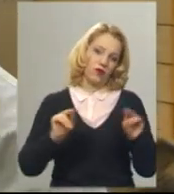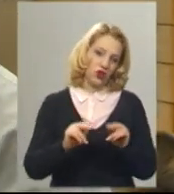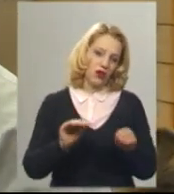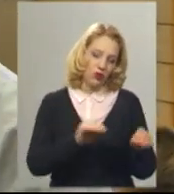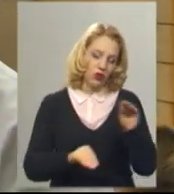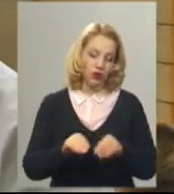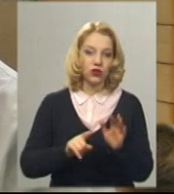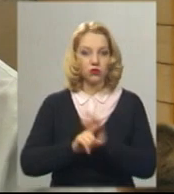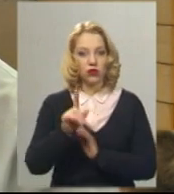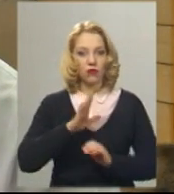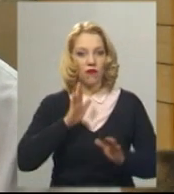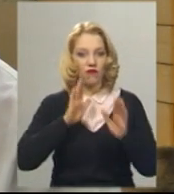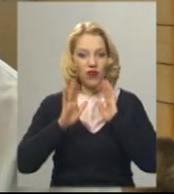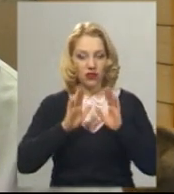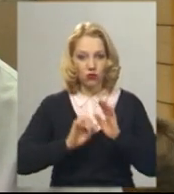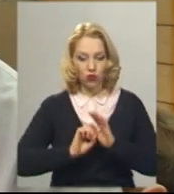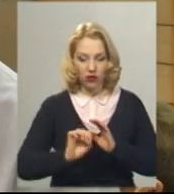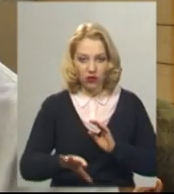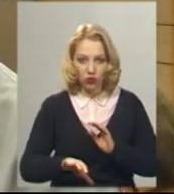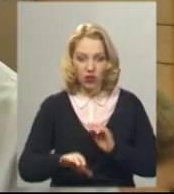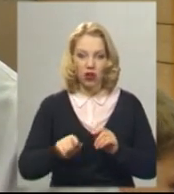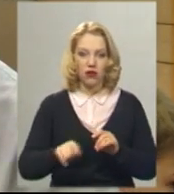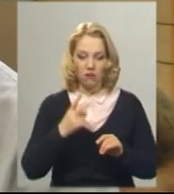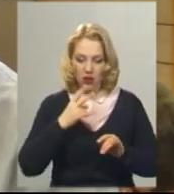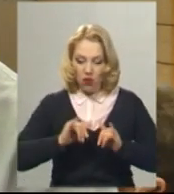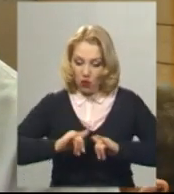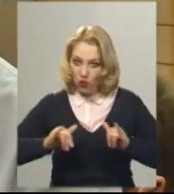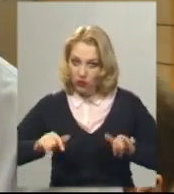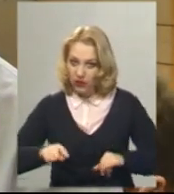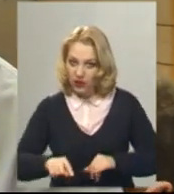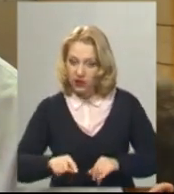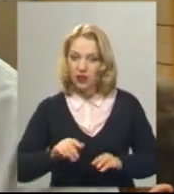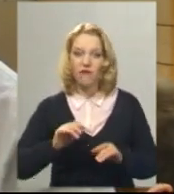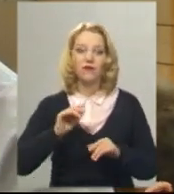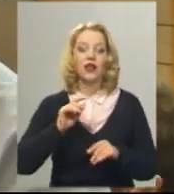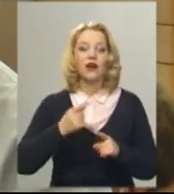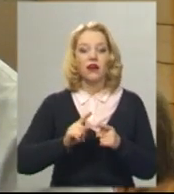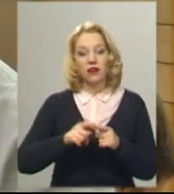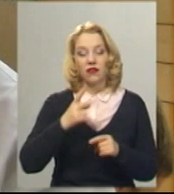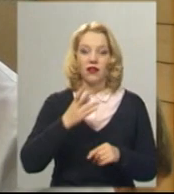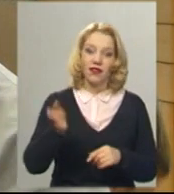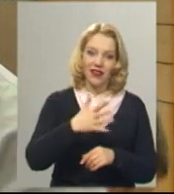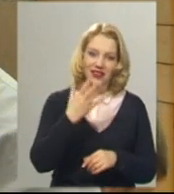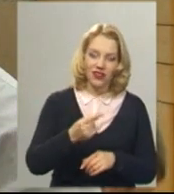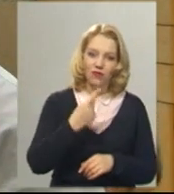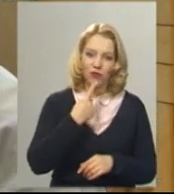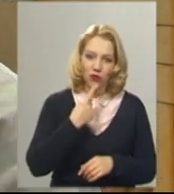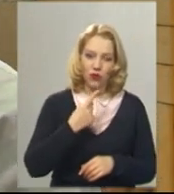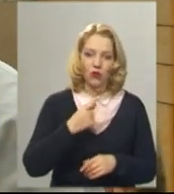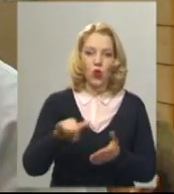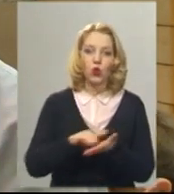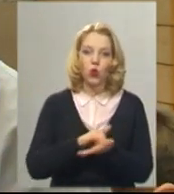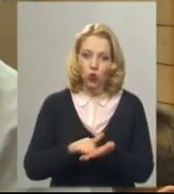фейсбук кинули, побачили, що в нас розвивається фейсбук. Кажу, Срі Леш, давайте кинемо ще в Ютуб.